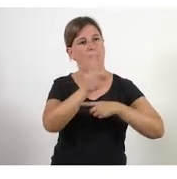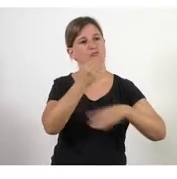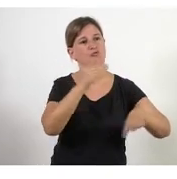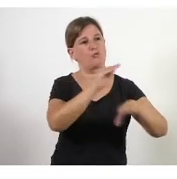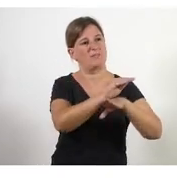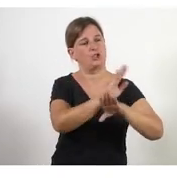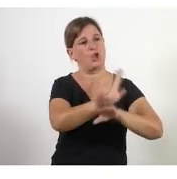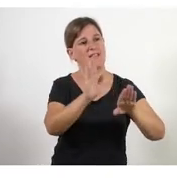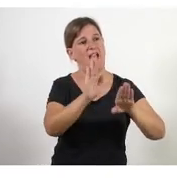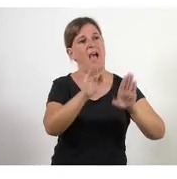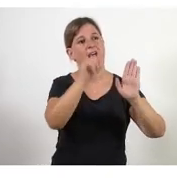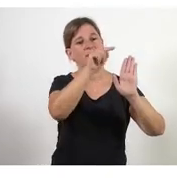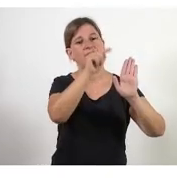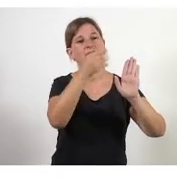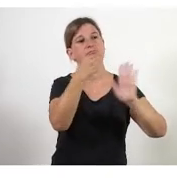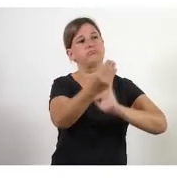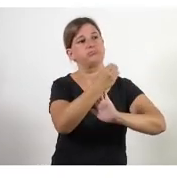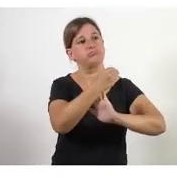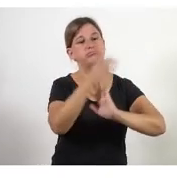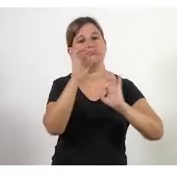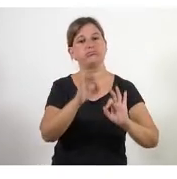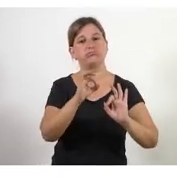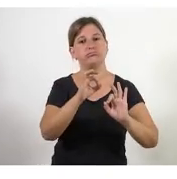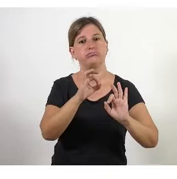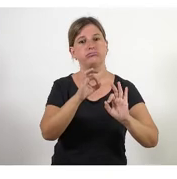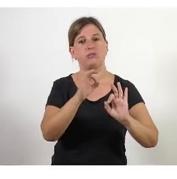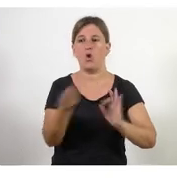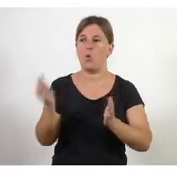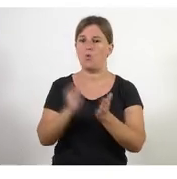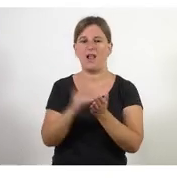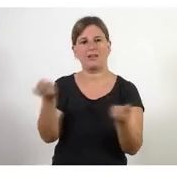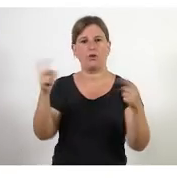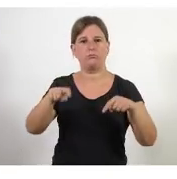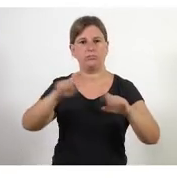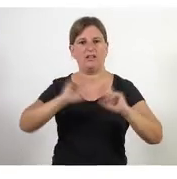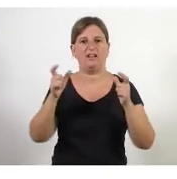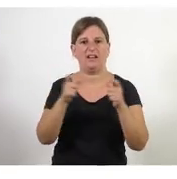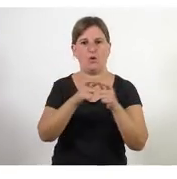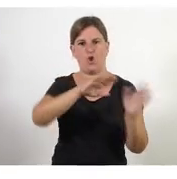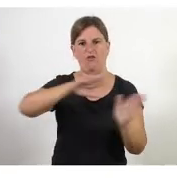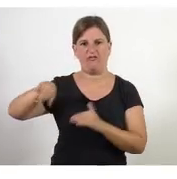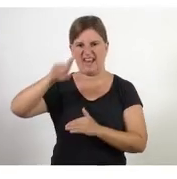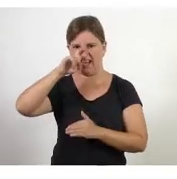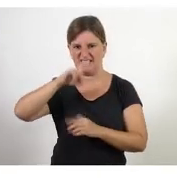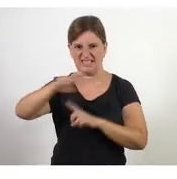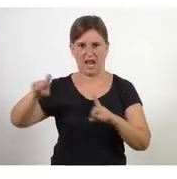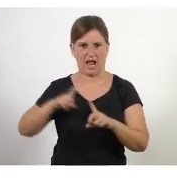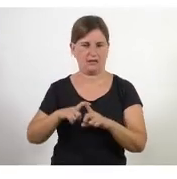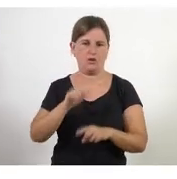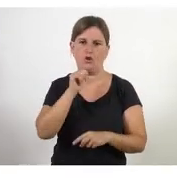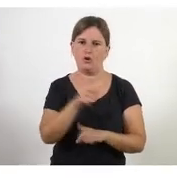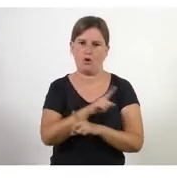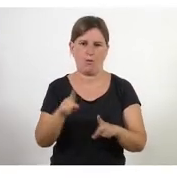presentar els projectes als finançadors i tornar-se a veure a finals d'any ja no val no val perquè no funcionarà